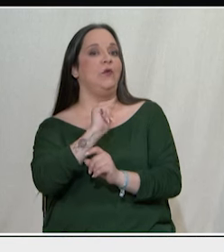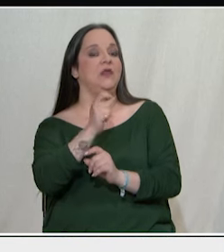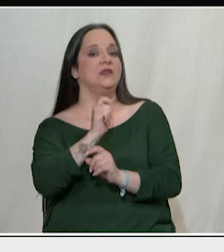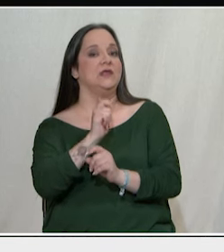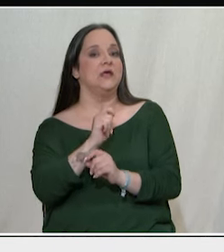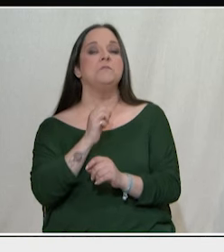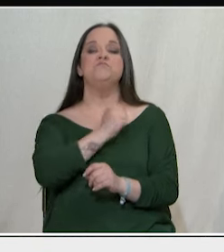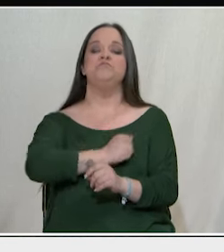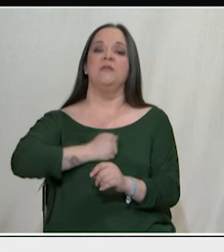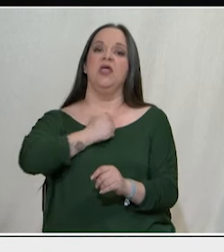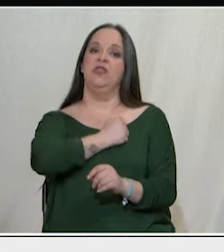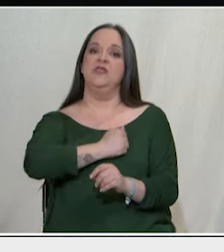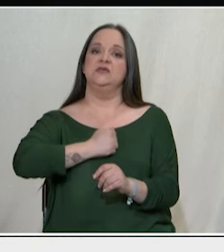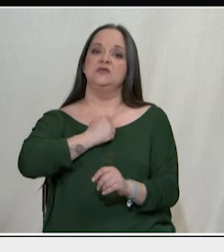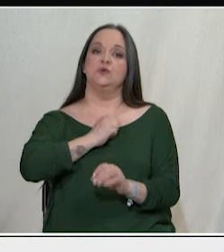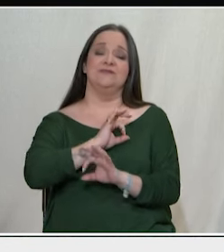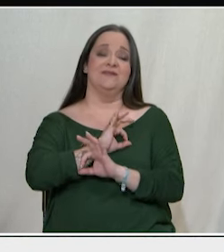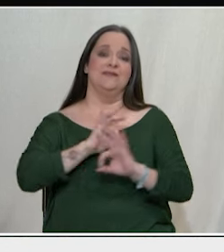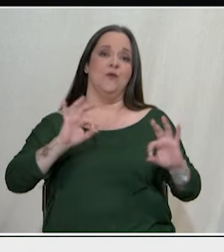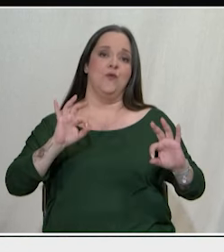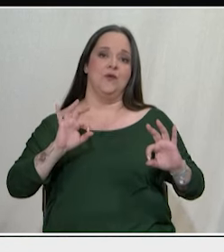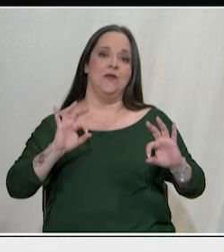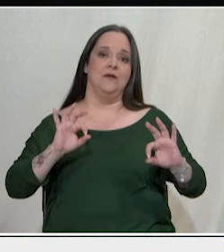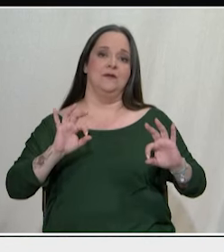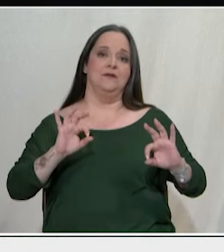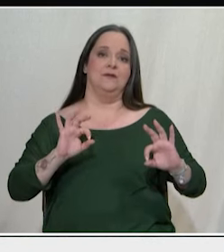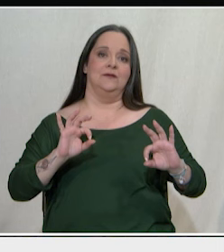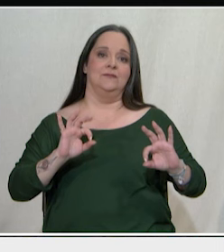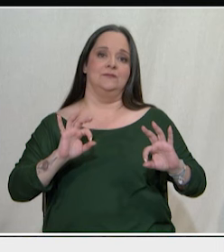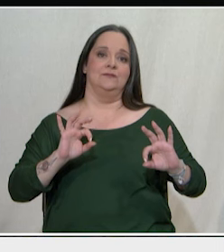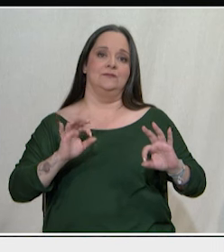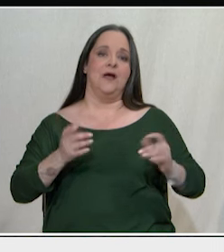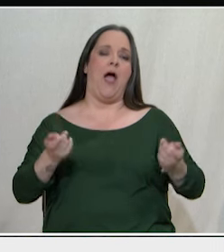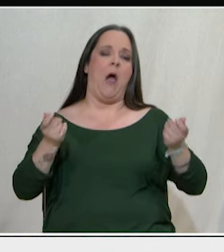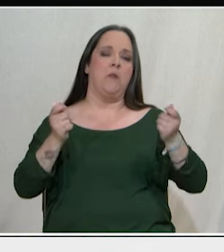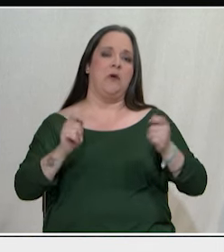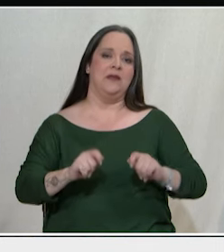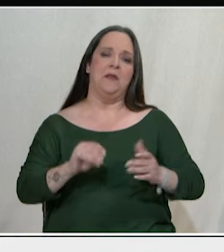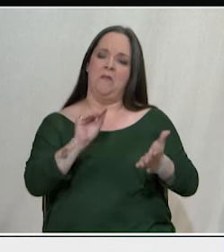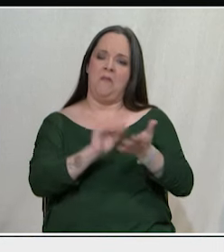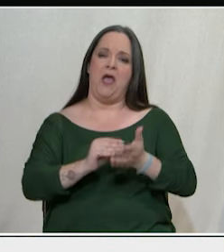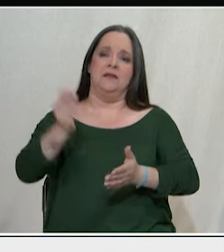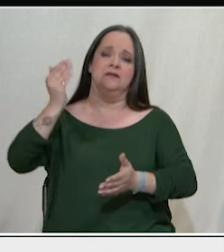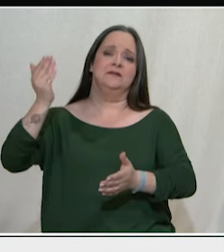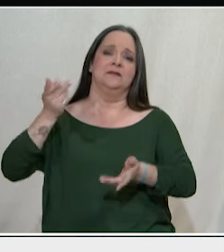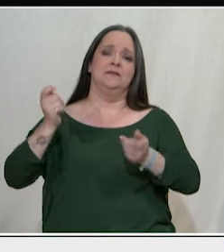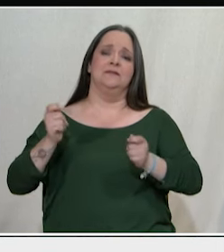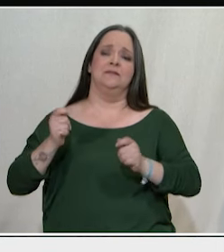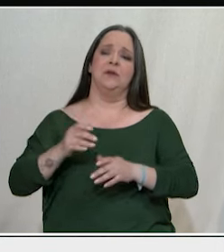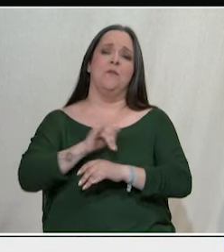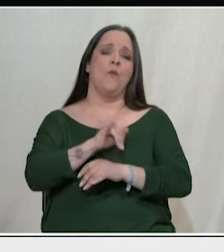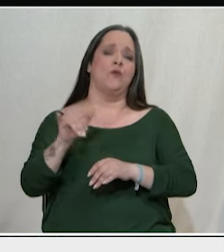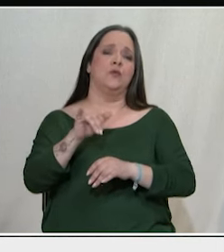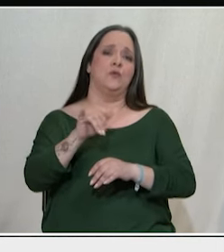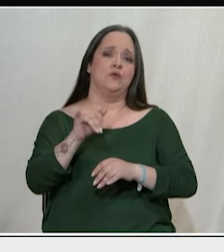Δυστυχώς είμαστε σίγουροι ότι δεν πρόκειται να γίνει όπως δεν γίνεται εδώ και χρόνια καμία πραγματική συζήτηση,